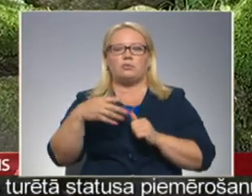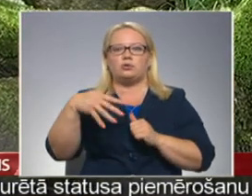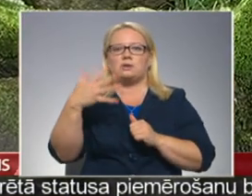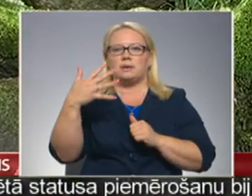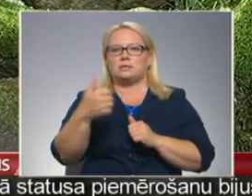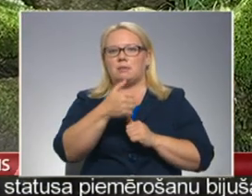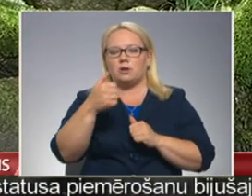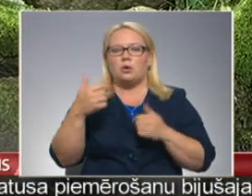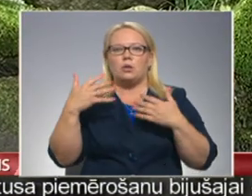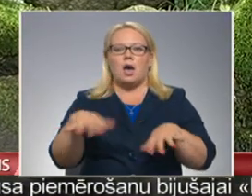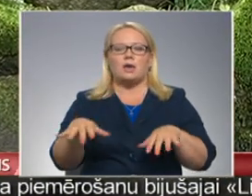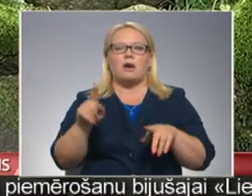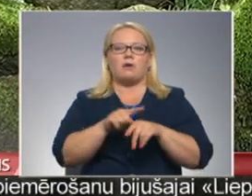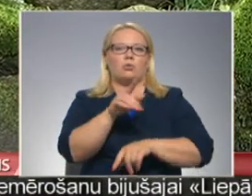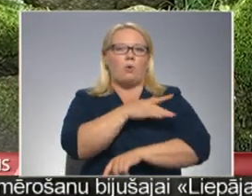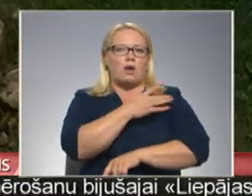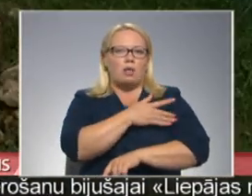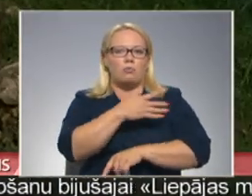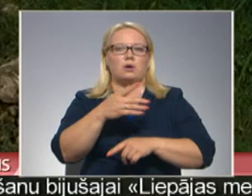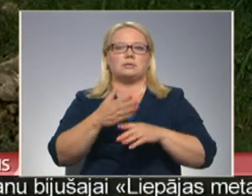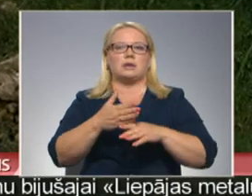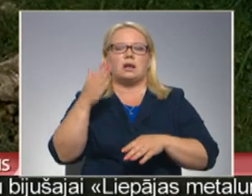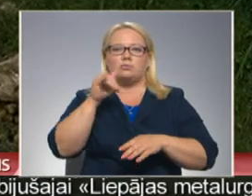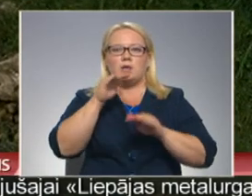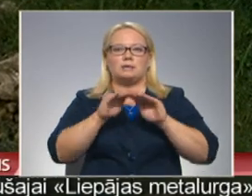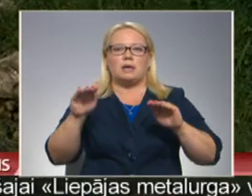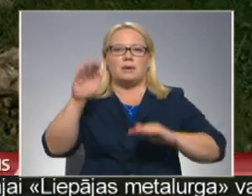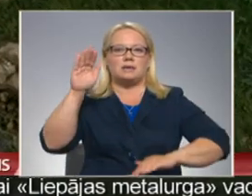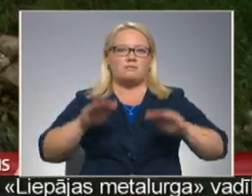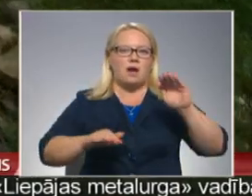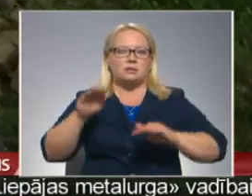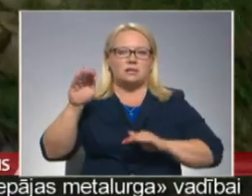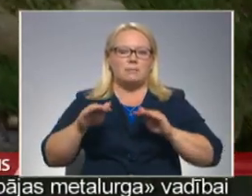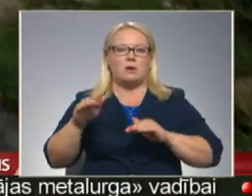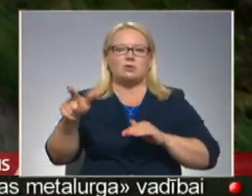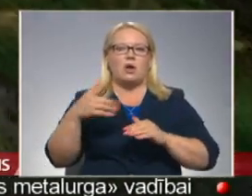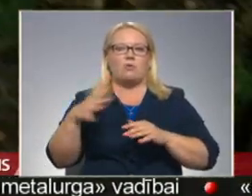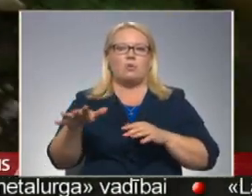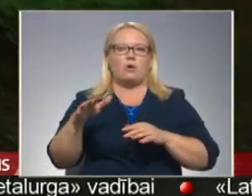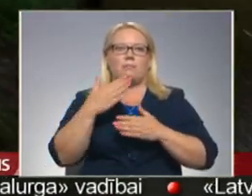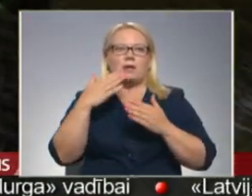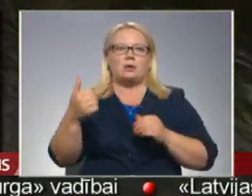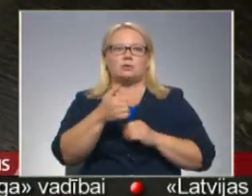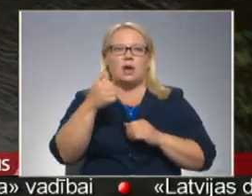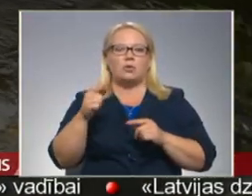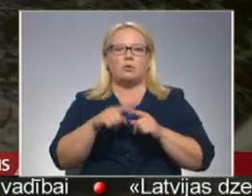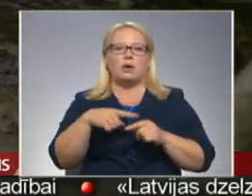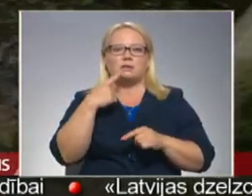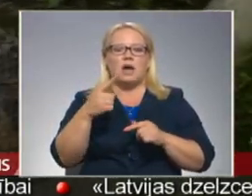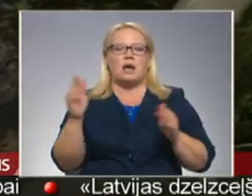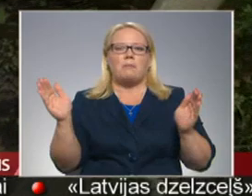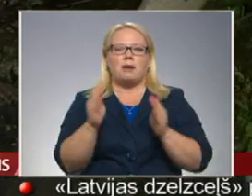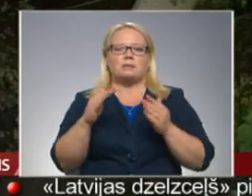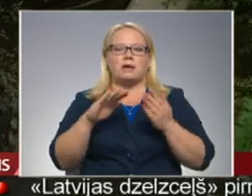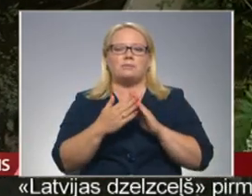gadiem un tā jau krietni nokalpojusi, krasas ūdens līmeņas vārstības novērotas vien pēdējos gados un, kā norāda mazās pils īpašnieku